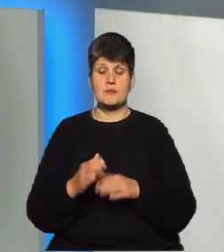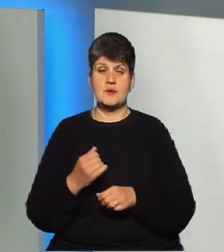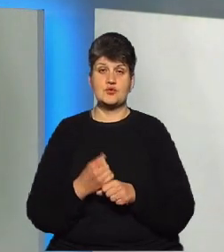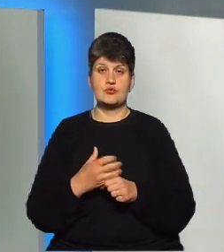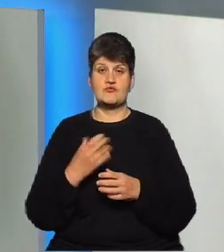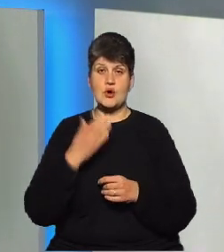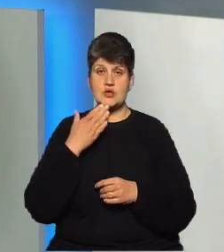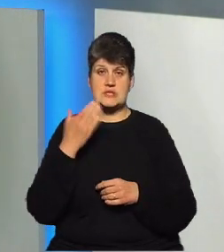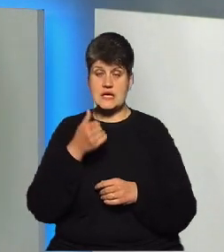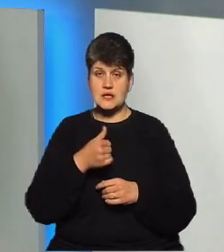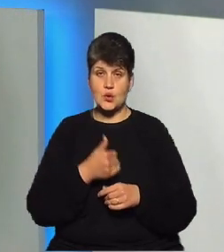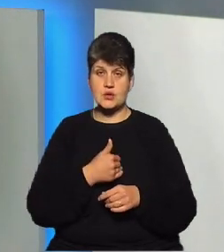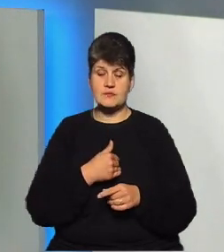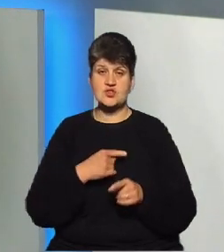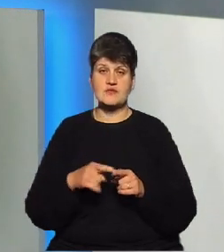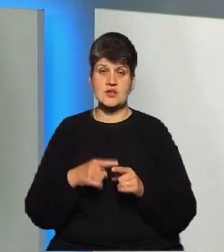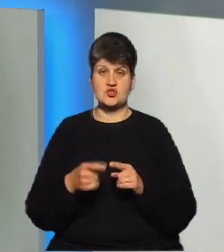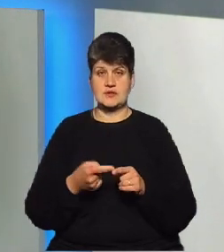кажучи, хотілося б швидше з цього режиму вийти.